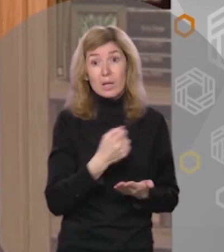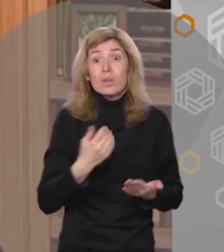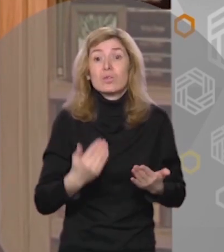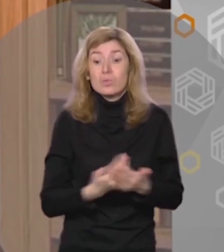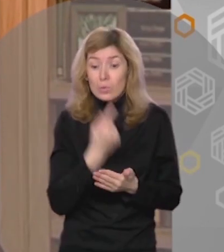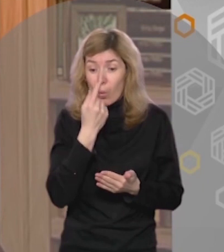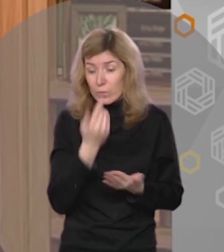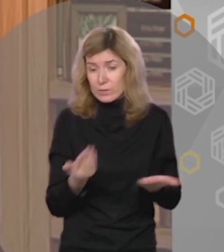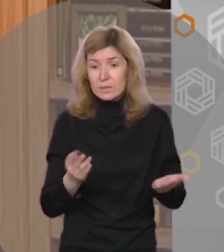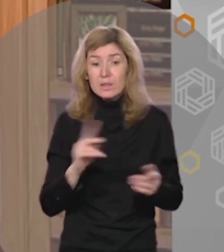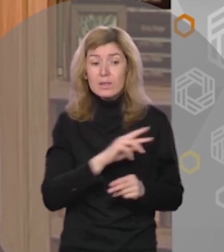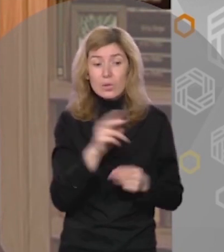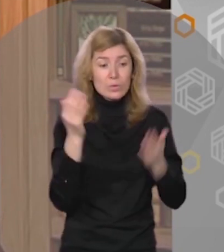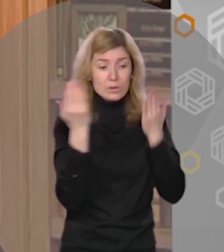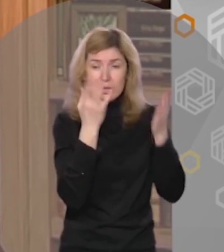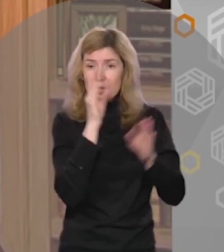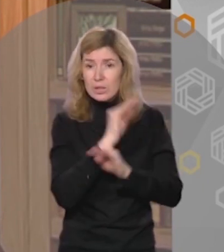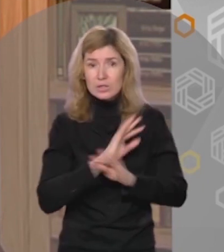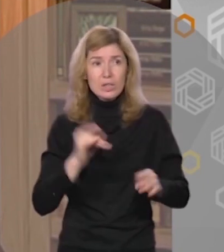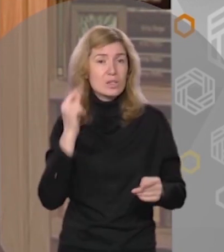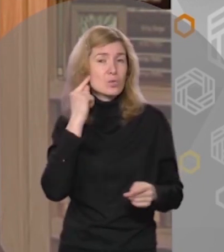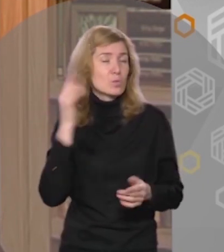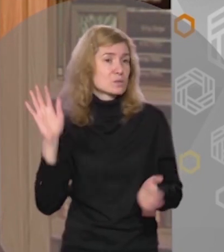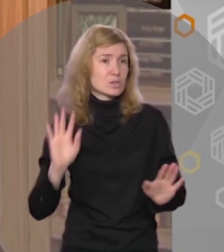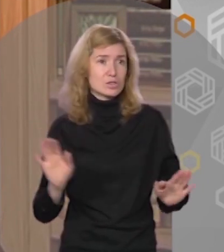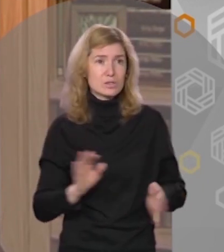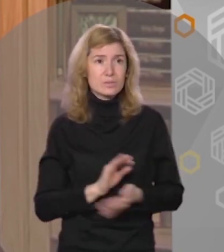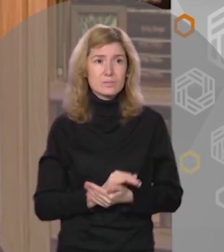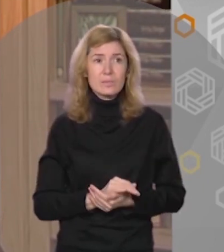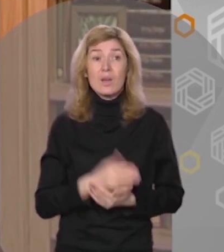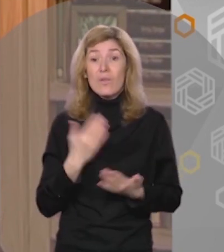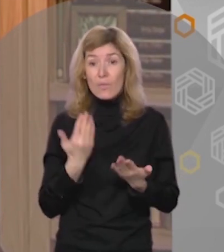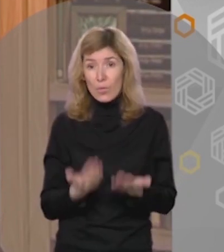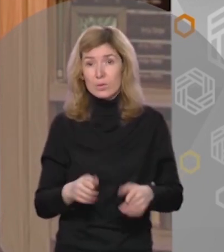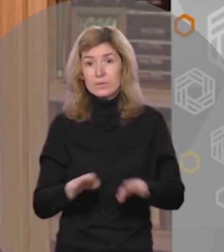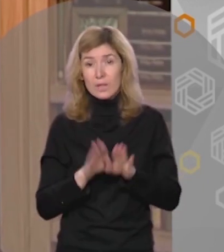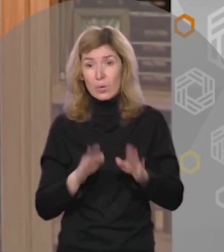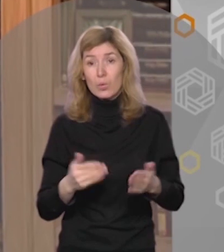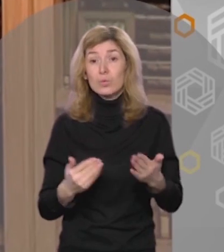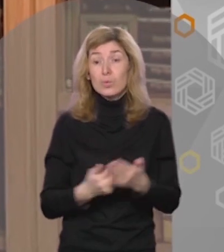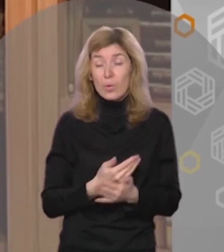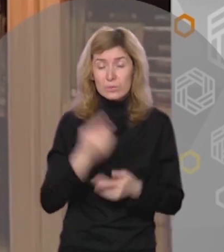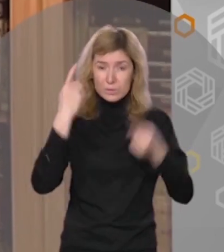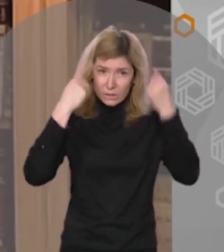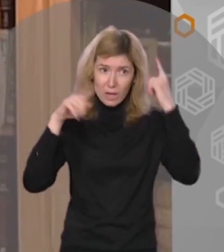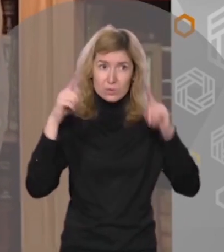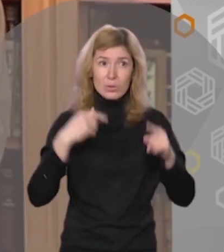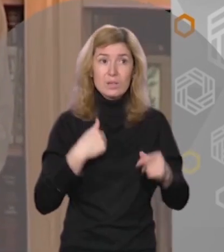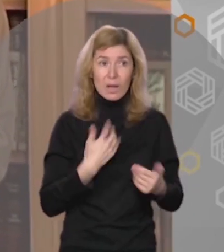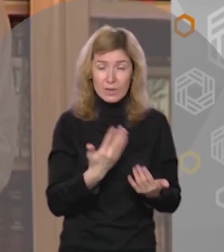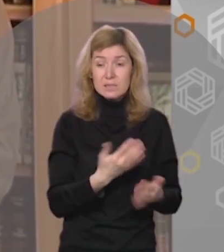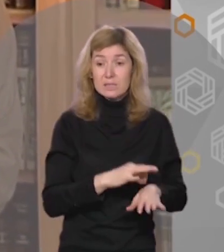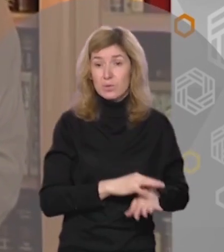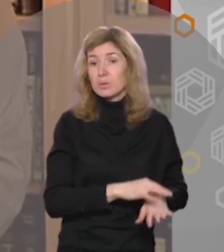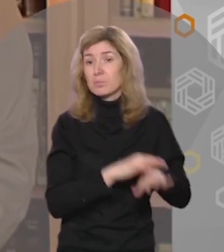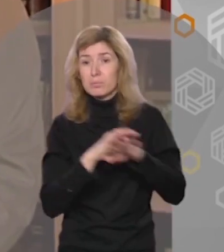новые, еще никем не прочитанные и не услышанные Вот в такую новую сказку я